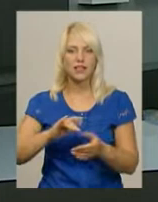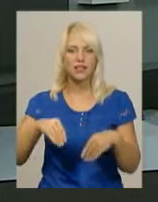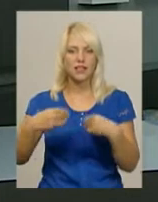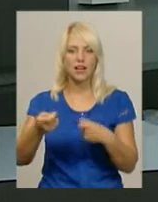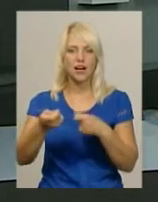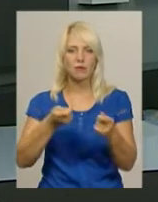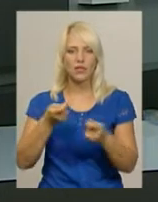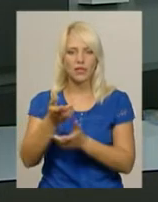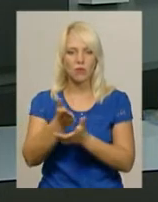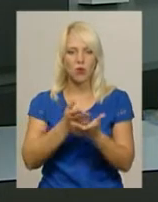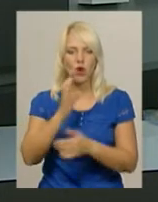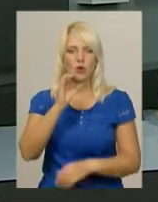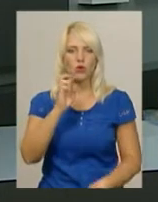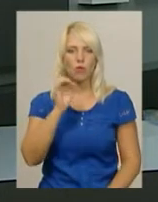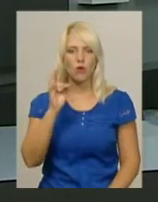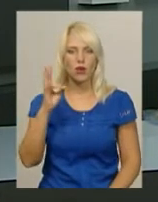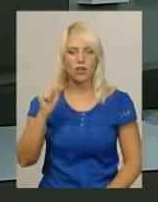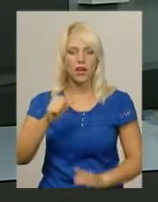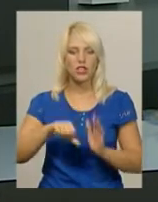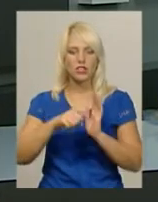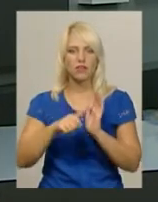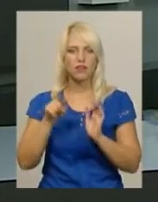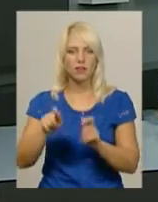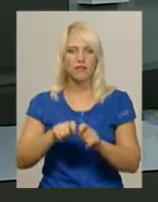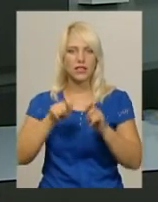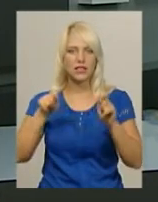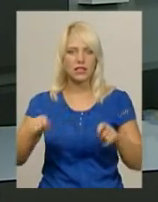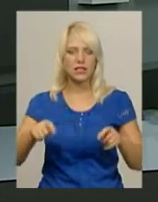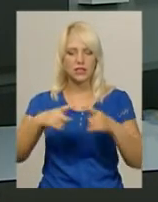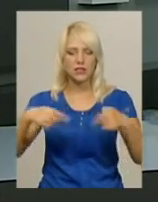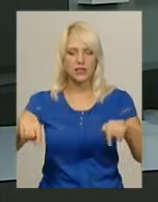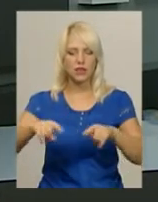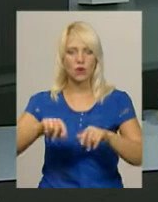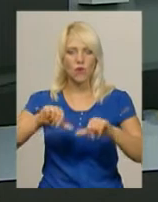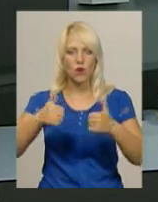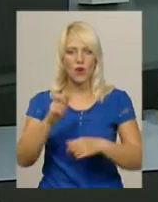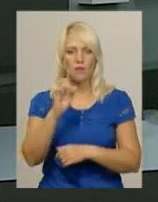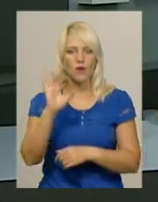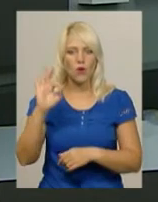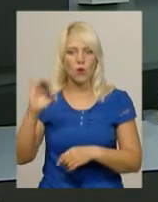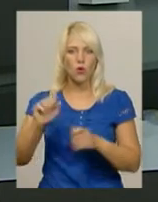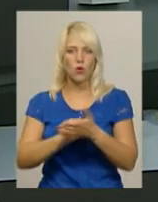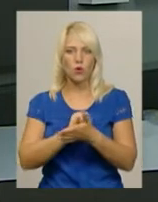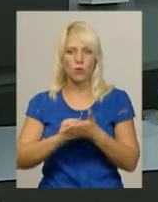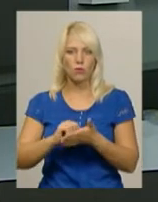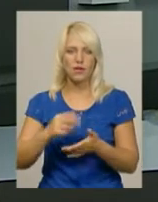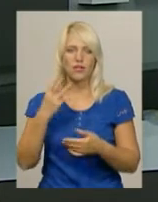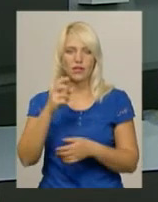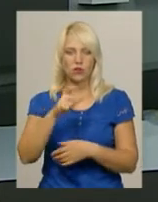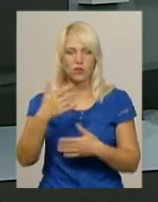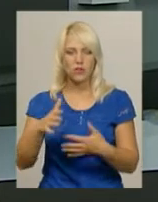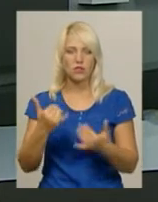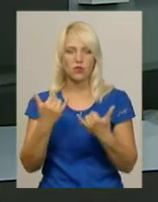на Соборній-16. Там відкрили сектор з оформлення біометричних документів. Три працівники сектору уже сьогодні приймали перших